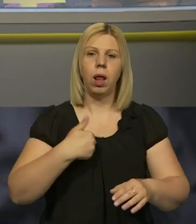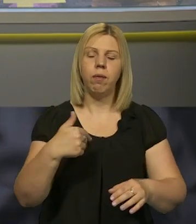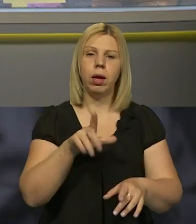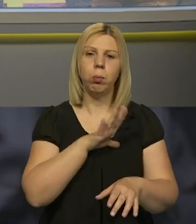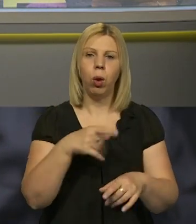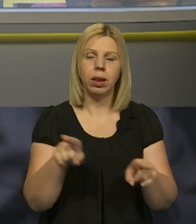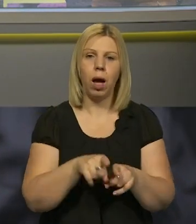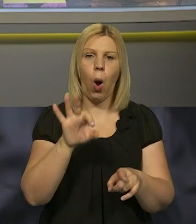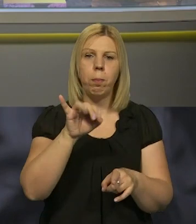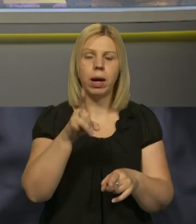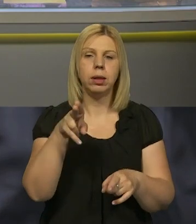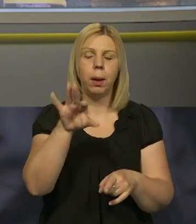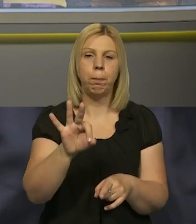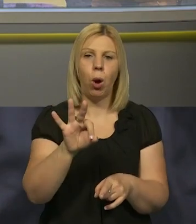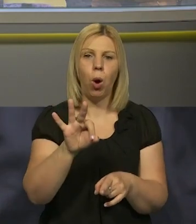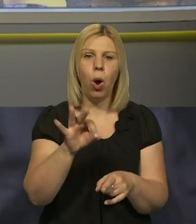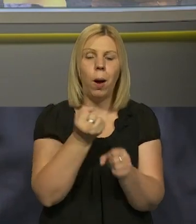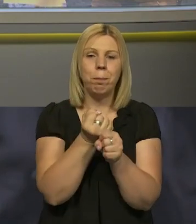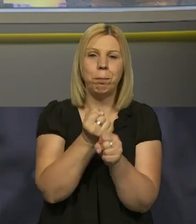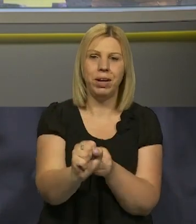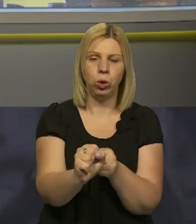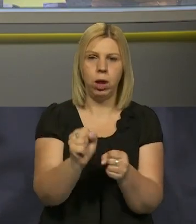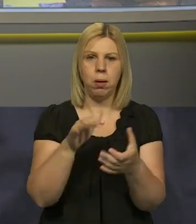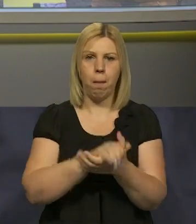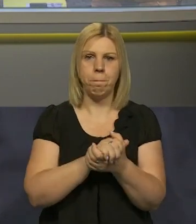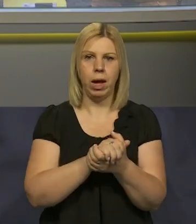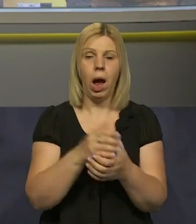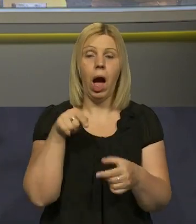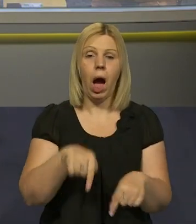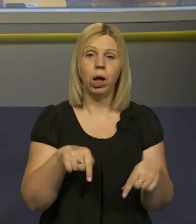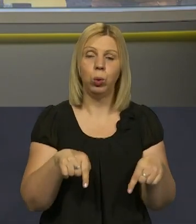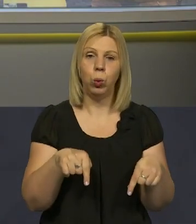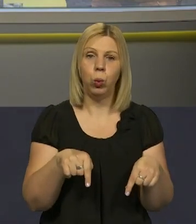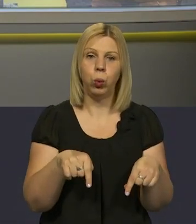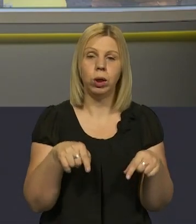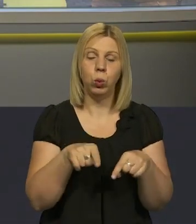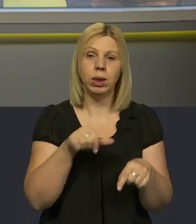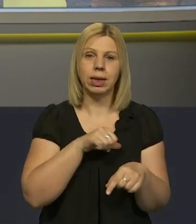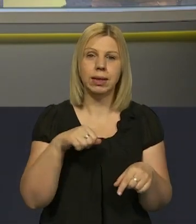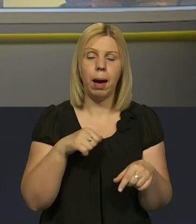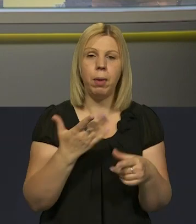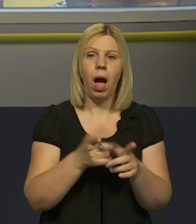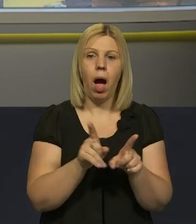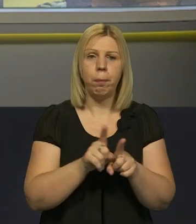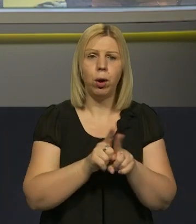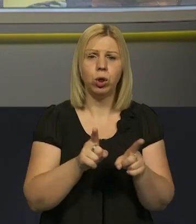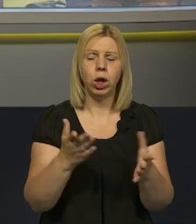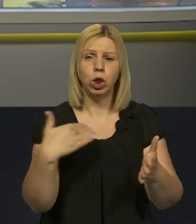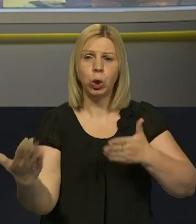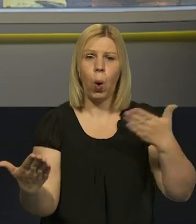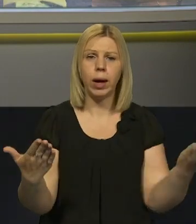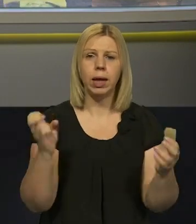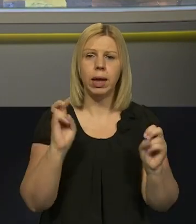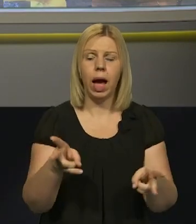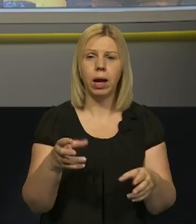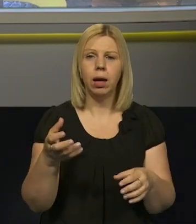операція по принужденню к міру. А тут саме розведення протиборствуючих сторін така,